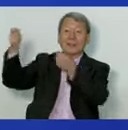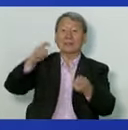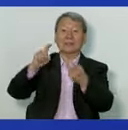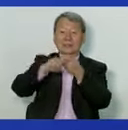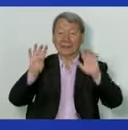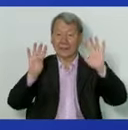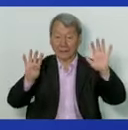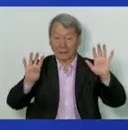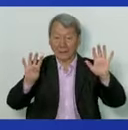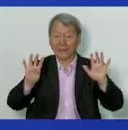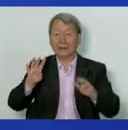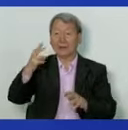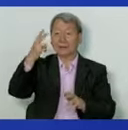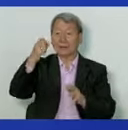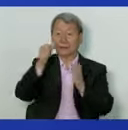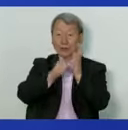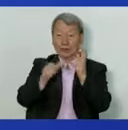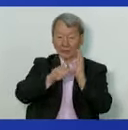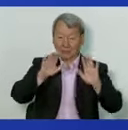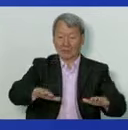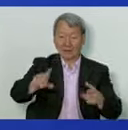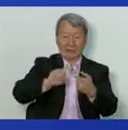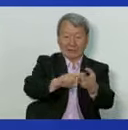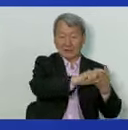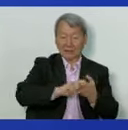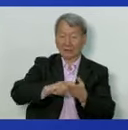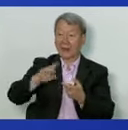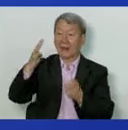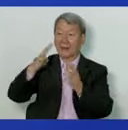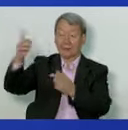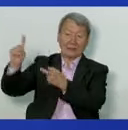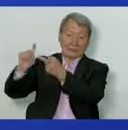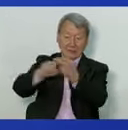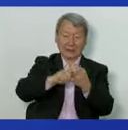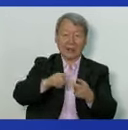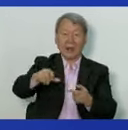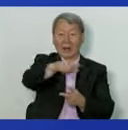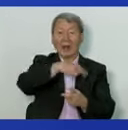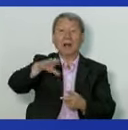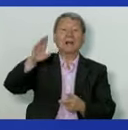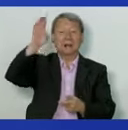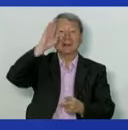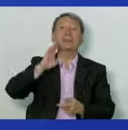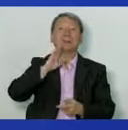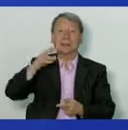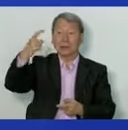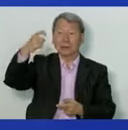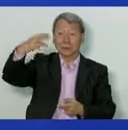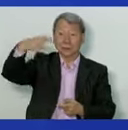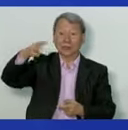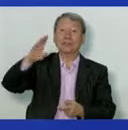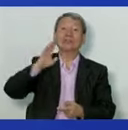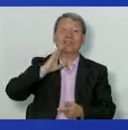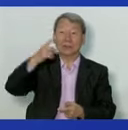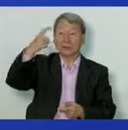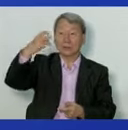случаев 9, 260 это местные случаи, по полу 130 женщин